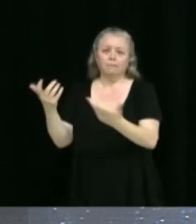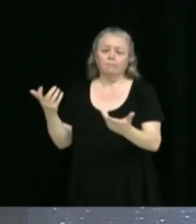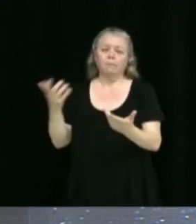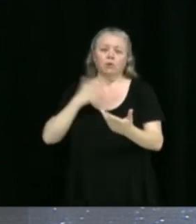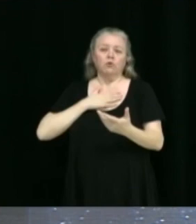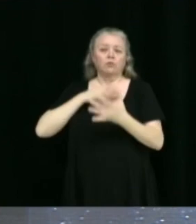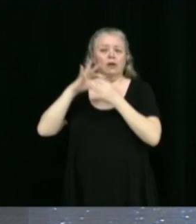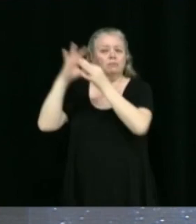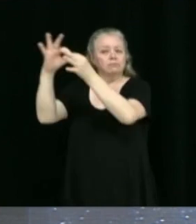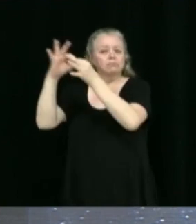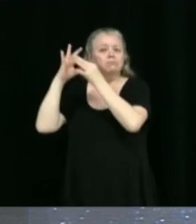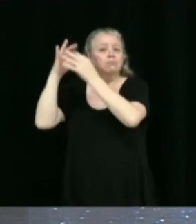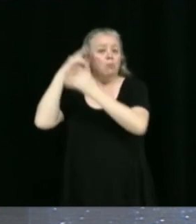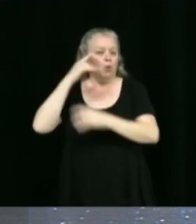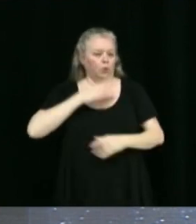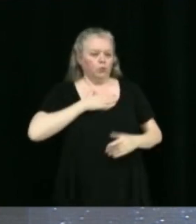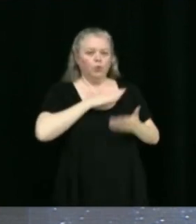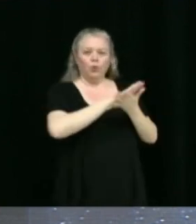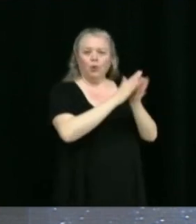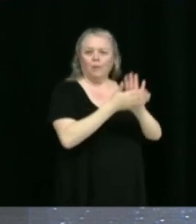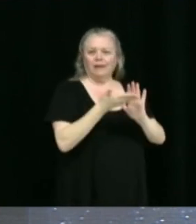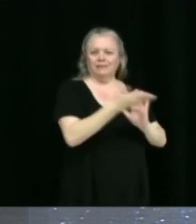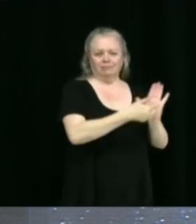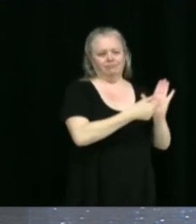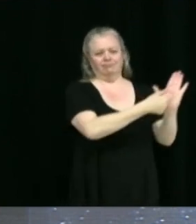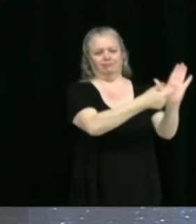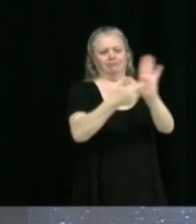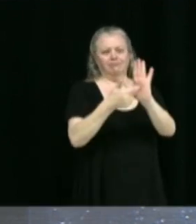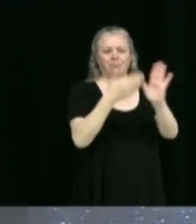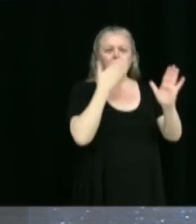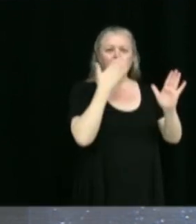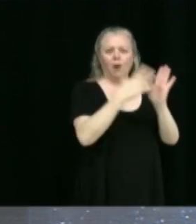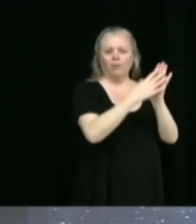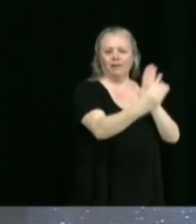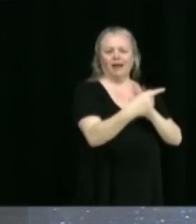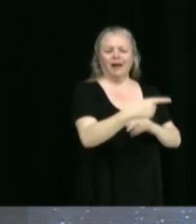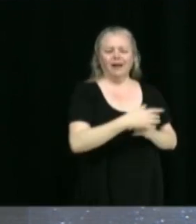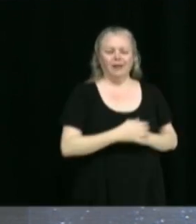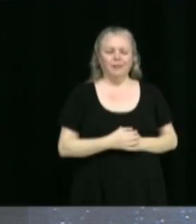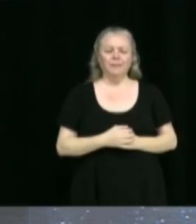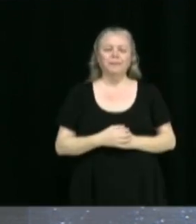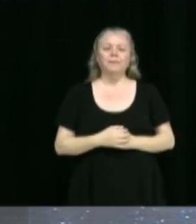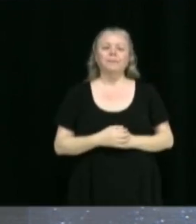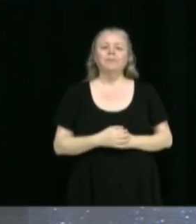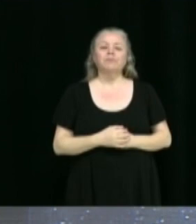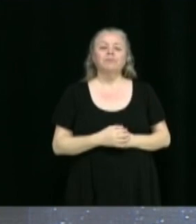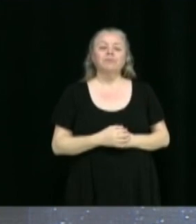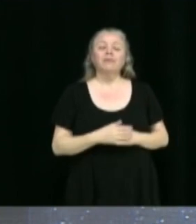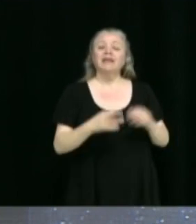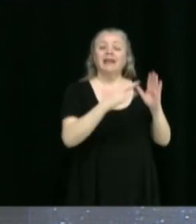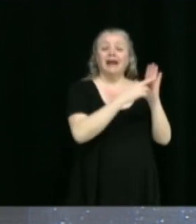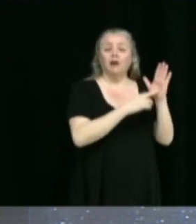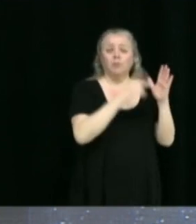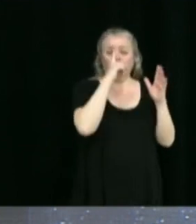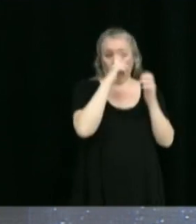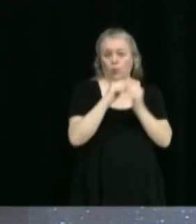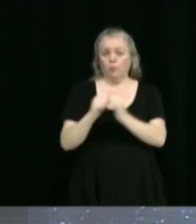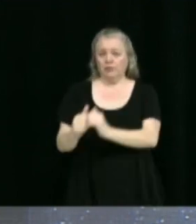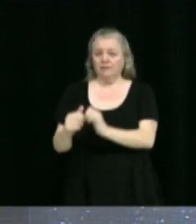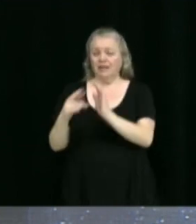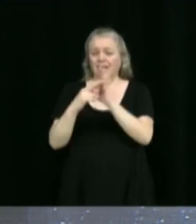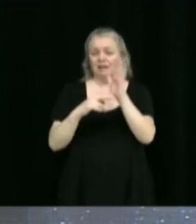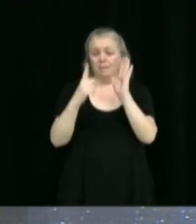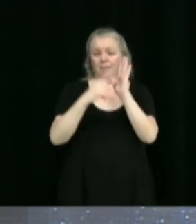preuve d'exemplarité. Avis de motion à être donné d'un règlement modifiant le règlement 1111-2015